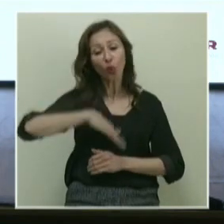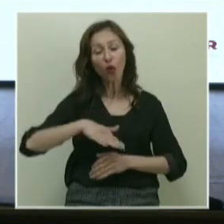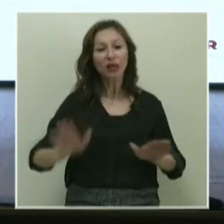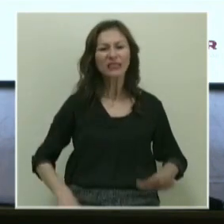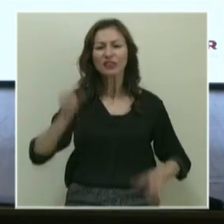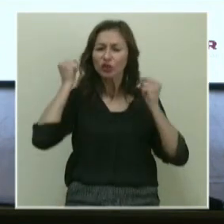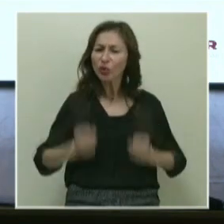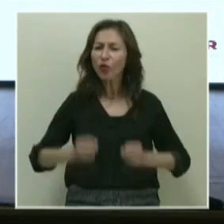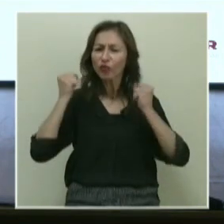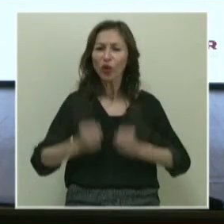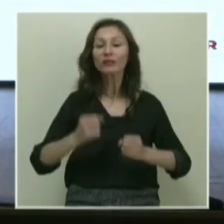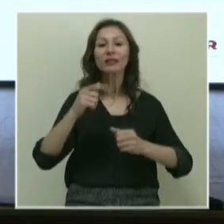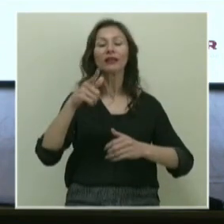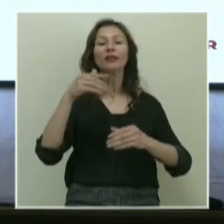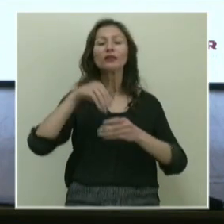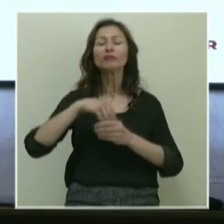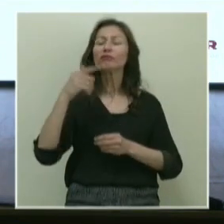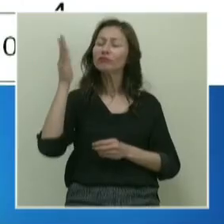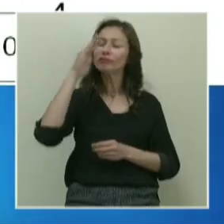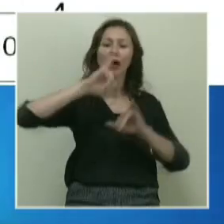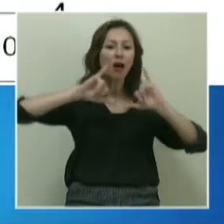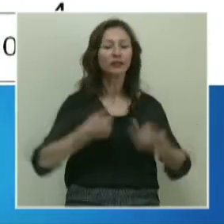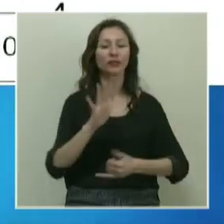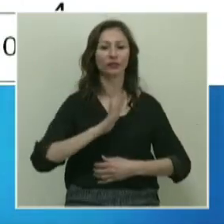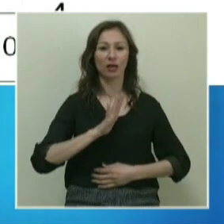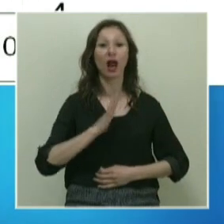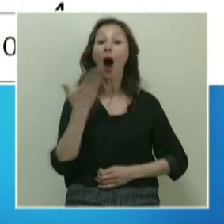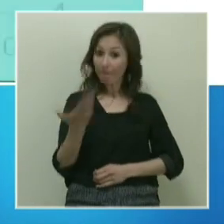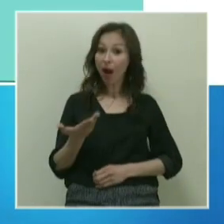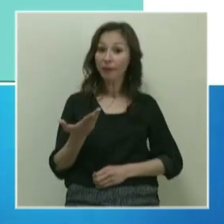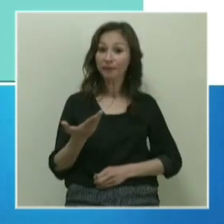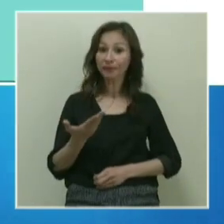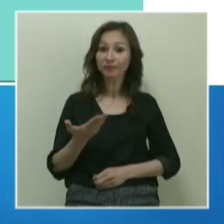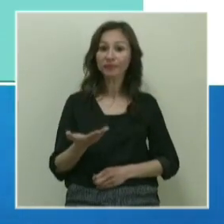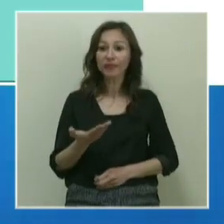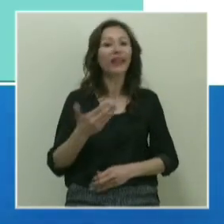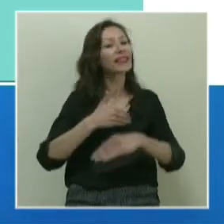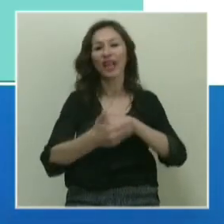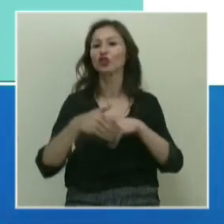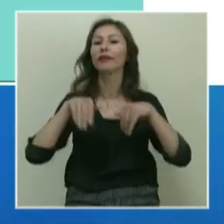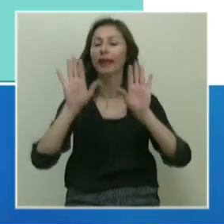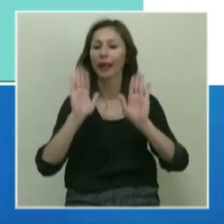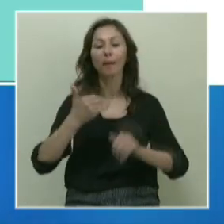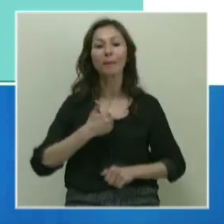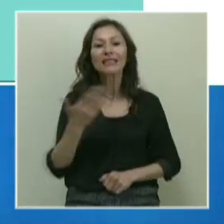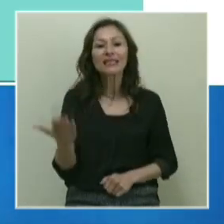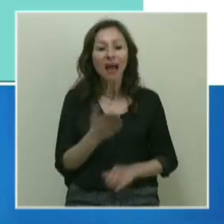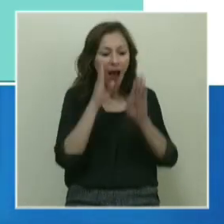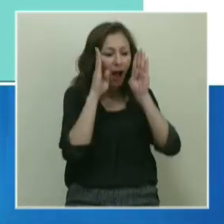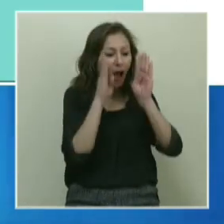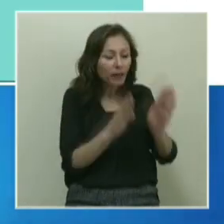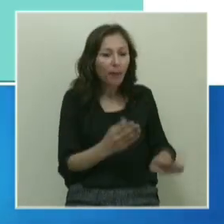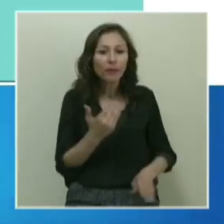Sınırda karbon vergisi yüzünden dizinizi döveceksiniz. Ama geç değil. Biz daha adapte